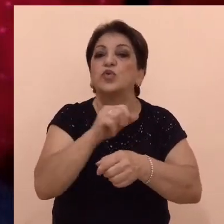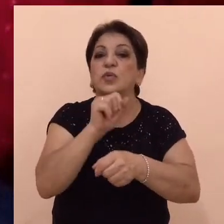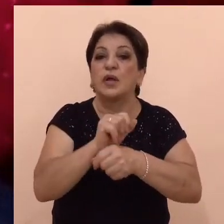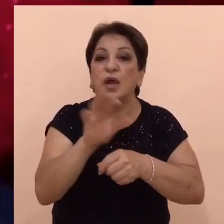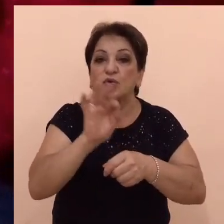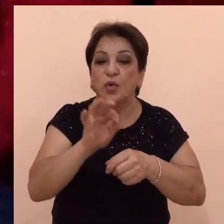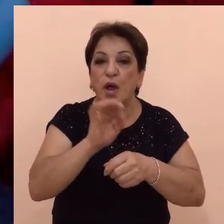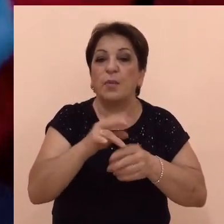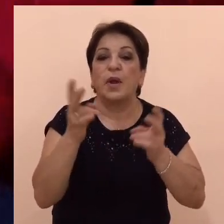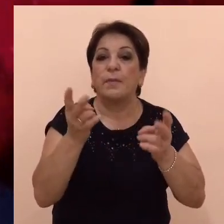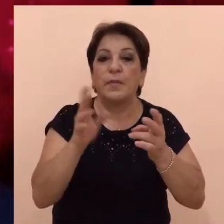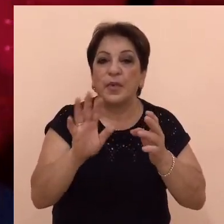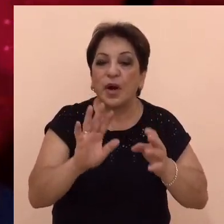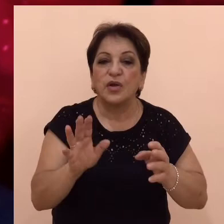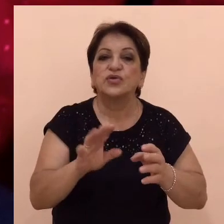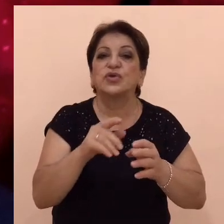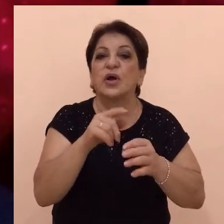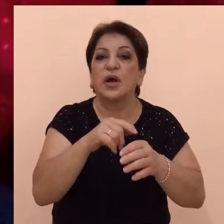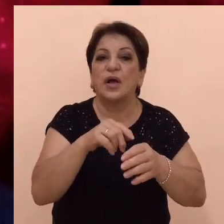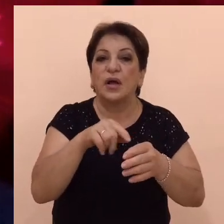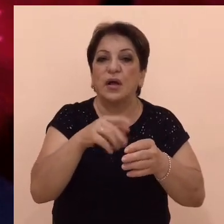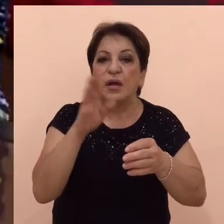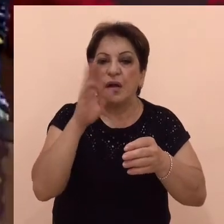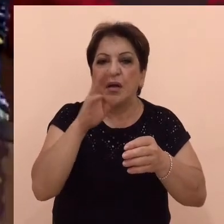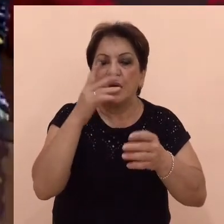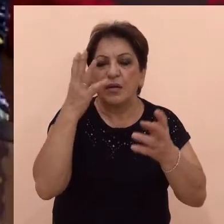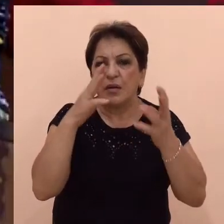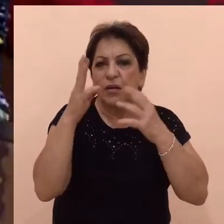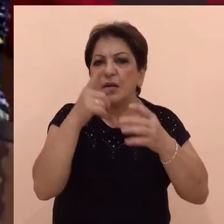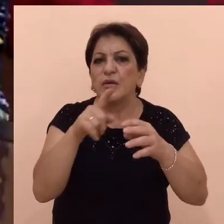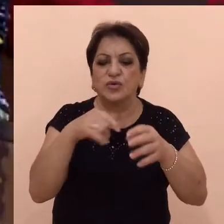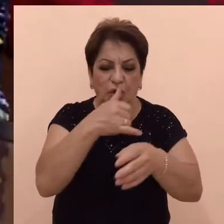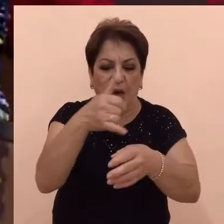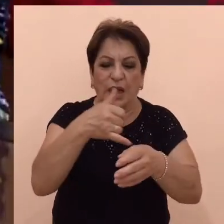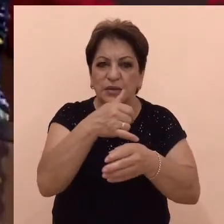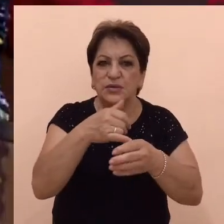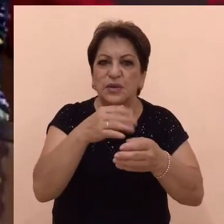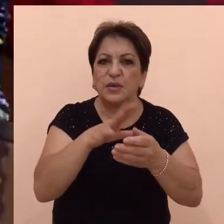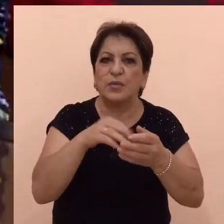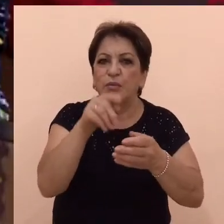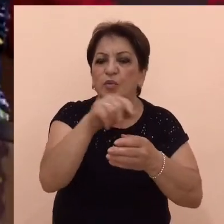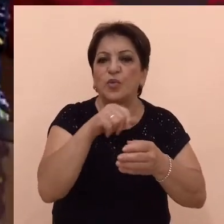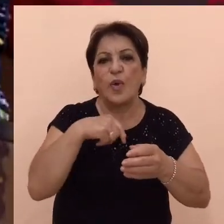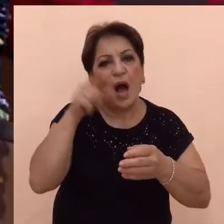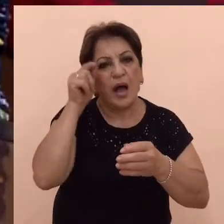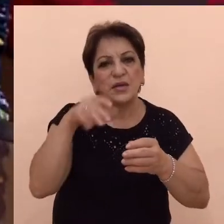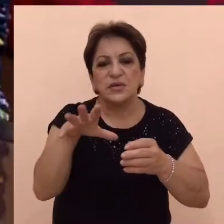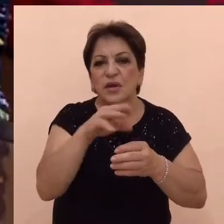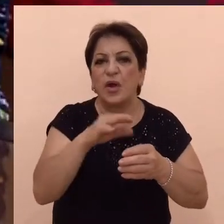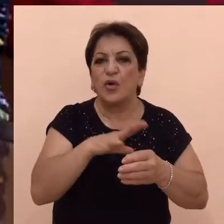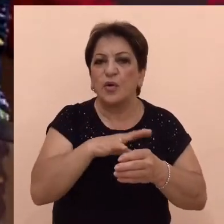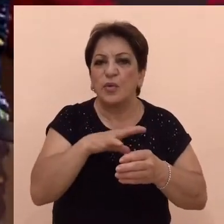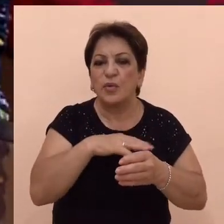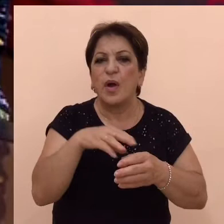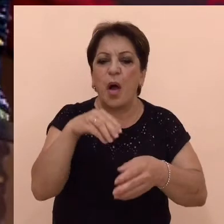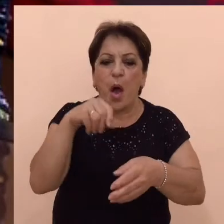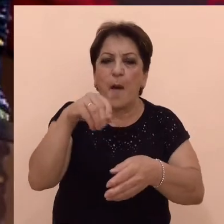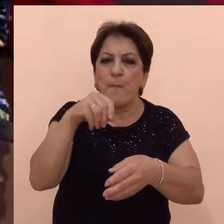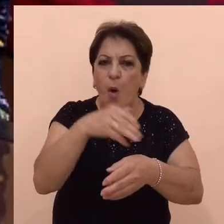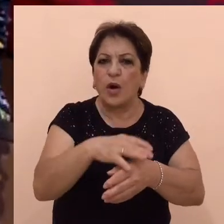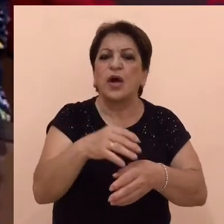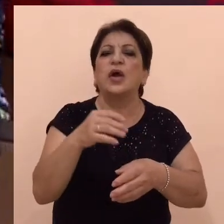չկա բնասված մակերեսի մրծնել այն միջոցները, որոնք բավակային շատ գիրարվում են Հայաստանում, ինչպիսիք են Մոխիրը,